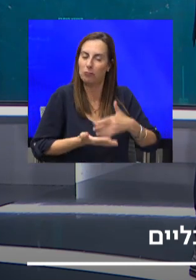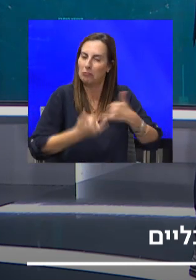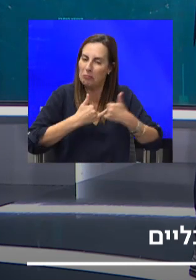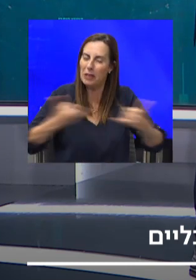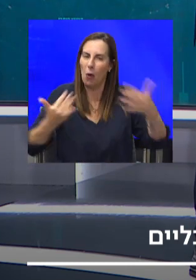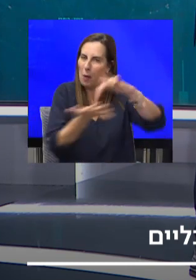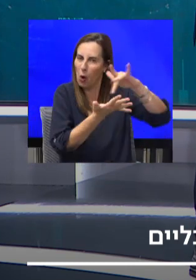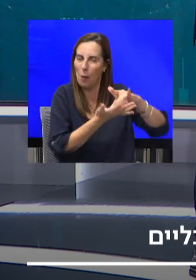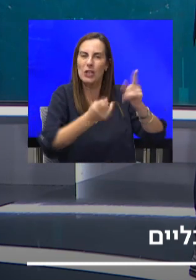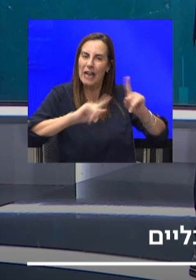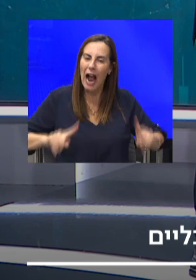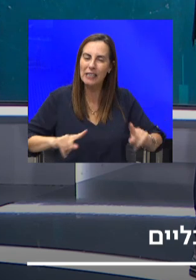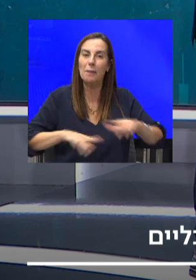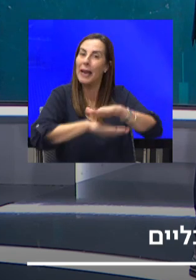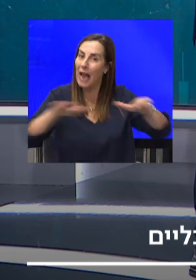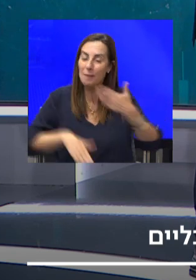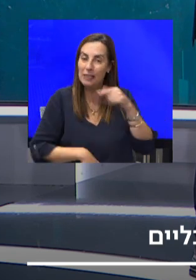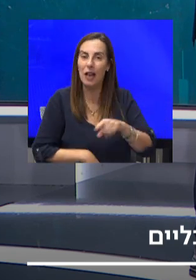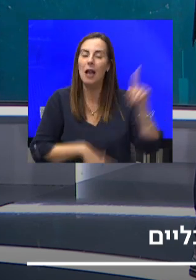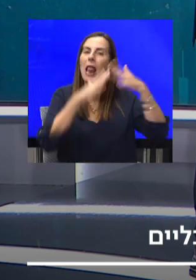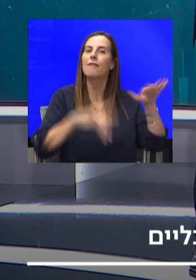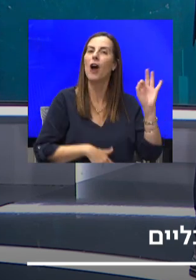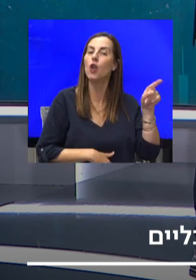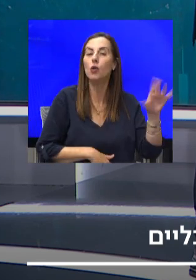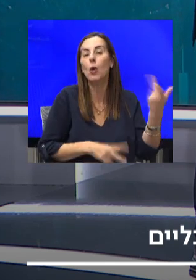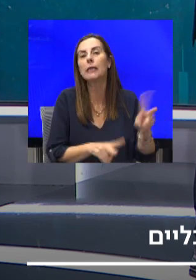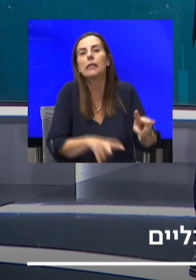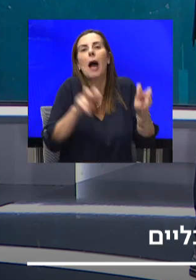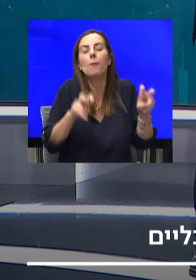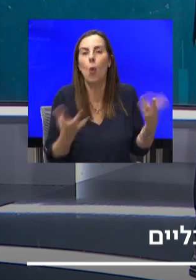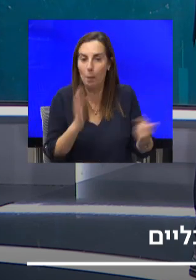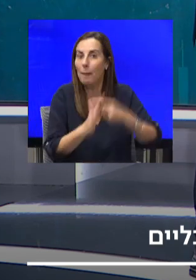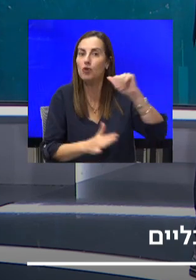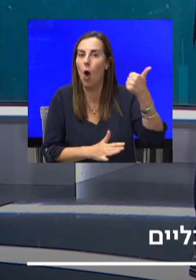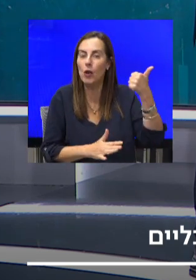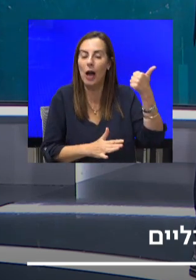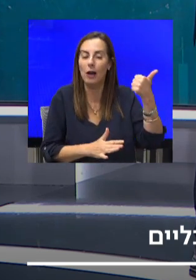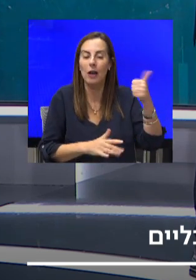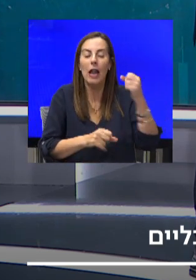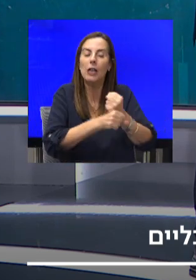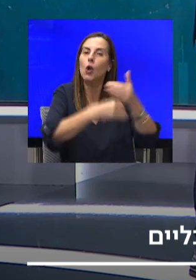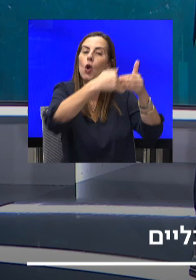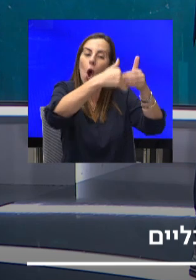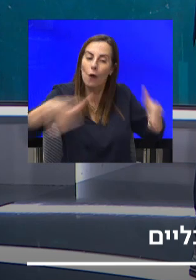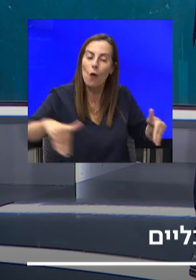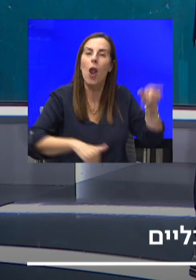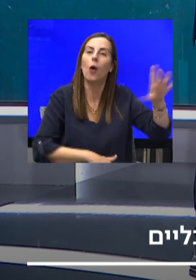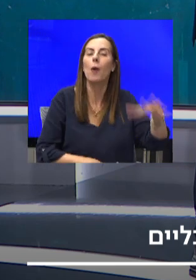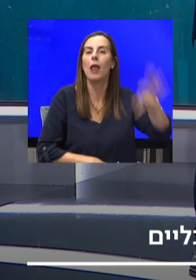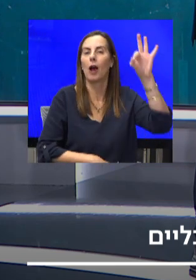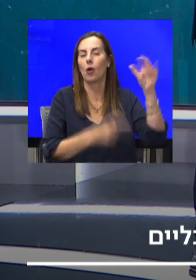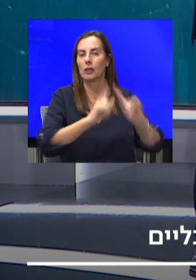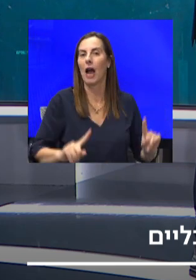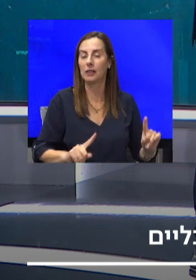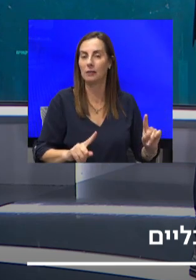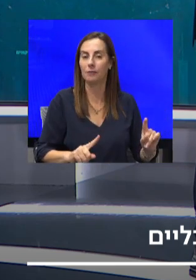שתנן. מבחינת לבנון זה יכולה להיות אולי הזדמנות הראשונה שהסדרת הגבול הזאת תאפשר להלנות גם כן למשאבי הטבע האלה. ומשאבי הטבע האלה, כמו שאנחנו